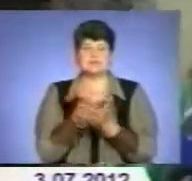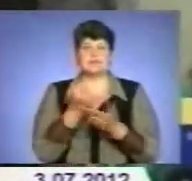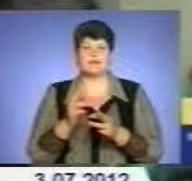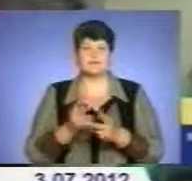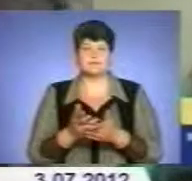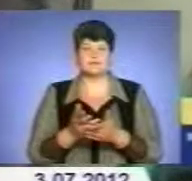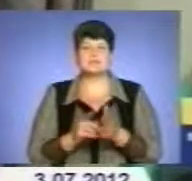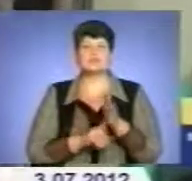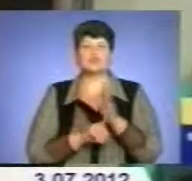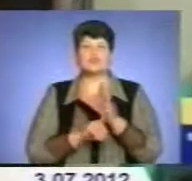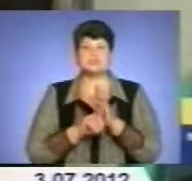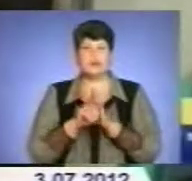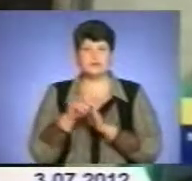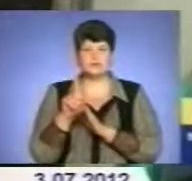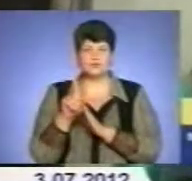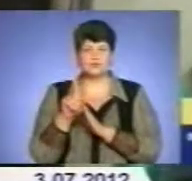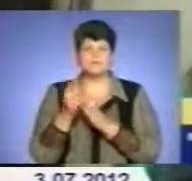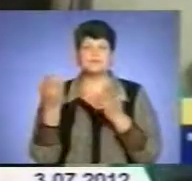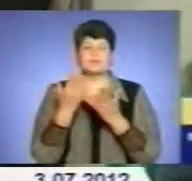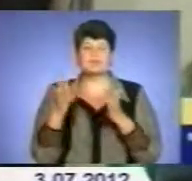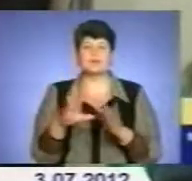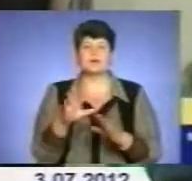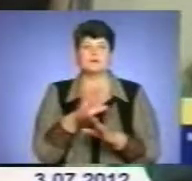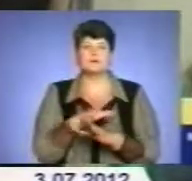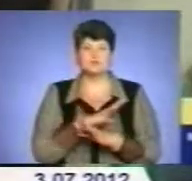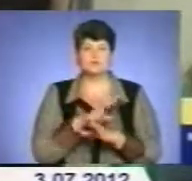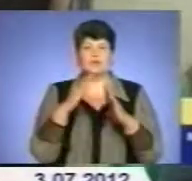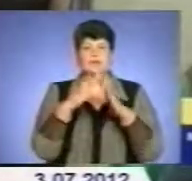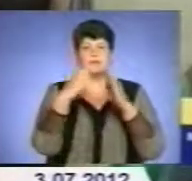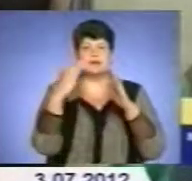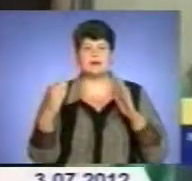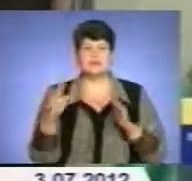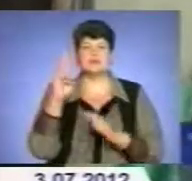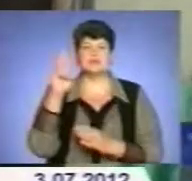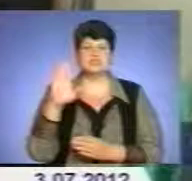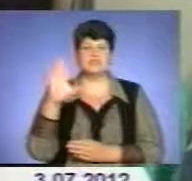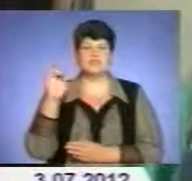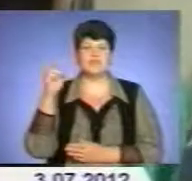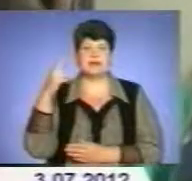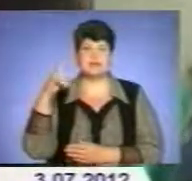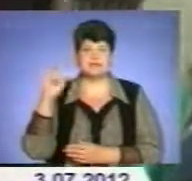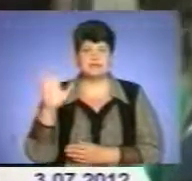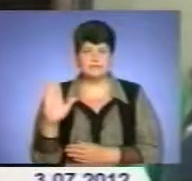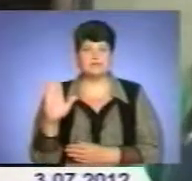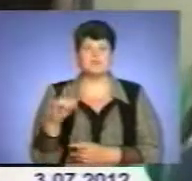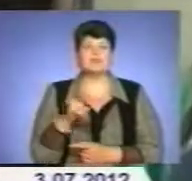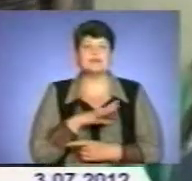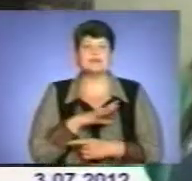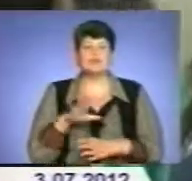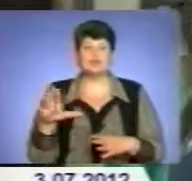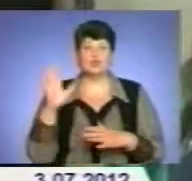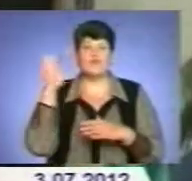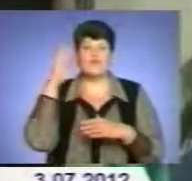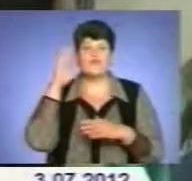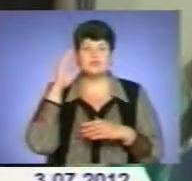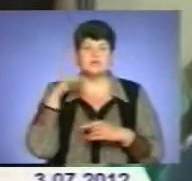саме де розташовувався лагерь шведів, спочатку не було в води. І от до нас хлопці, зовсім